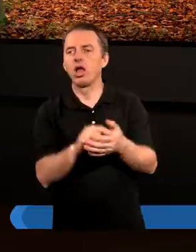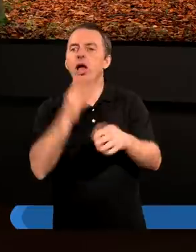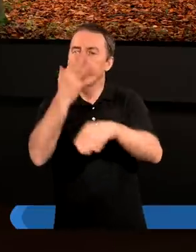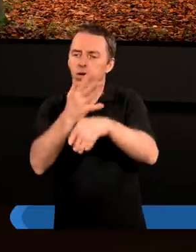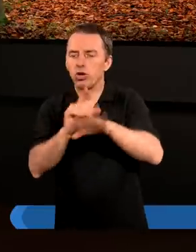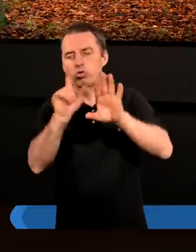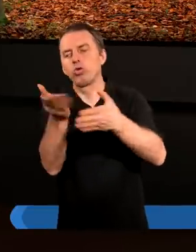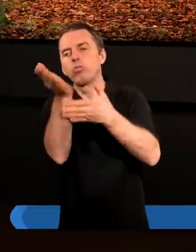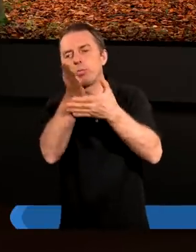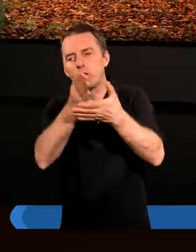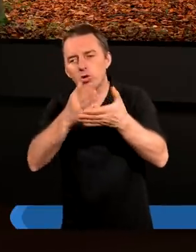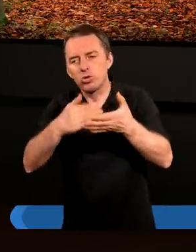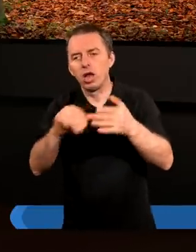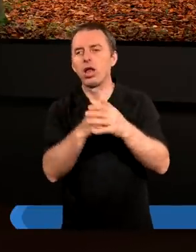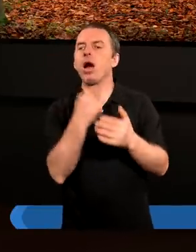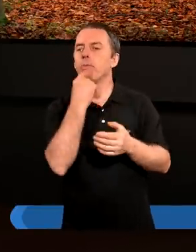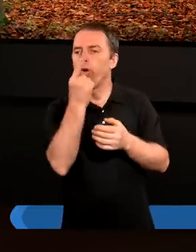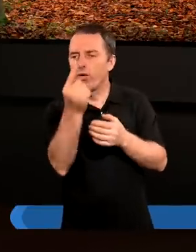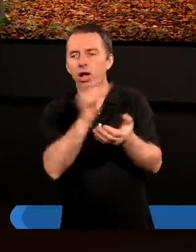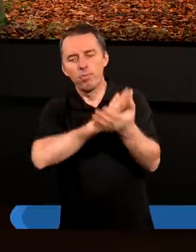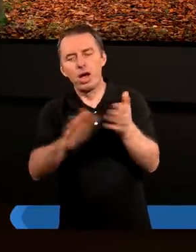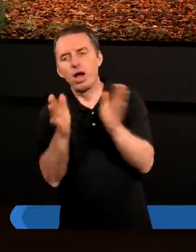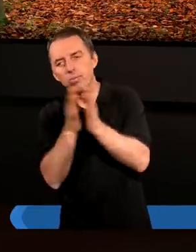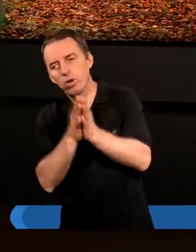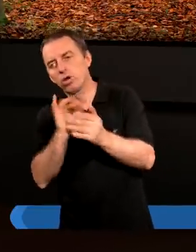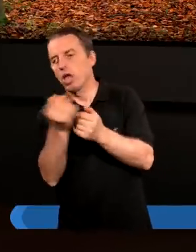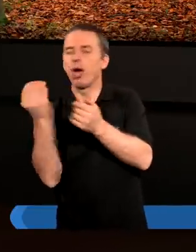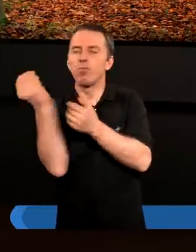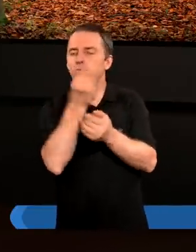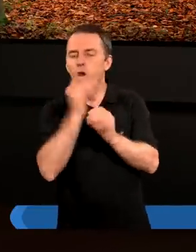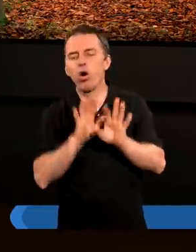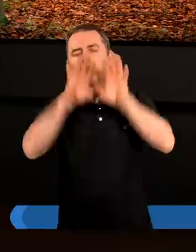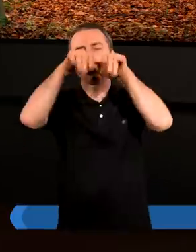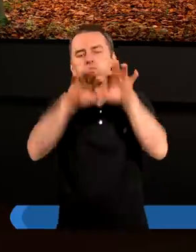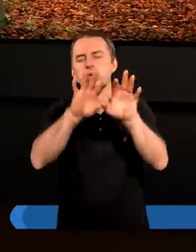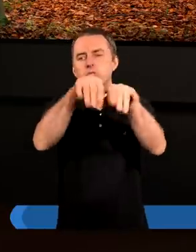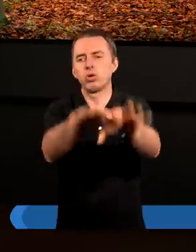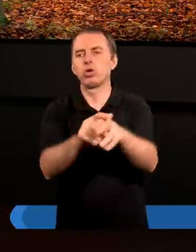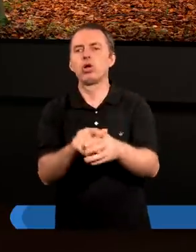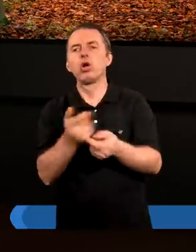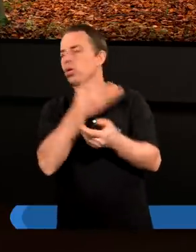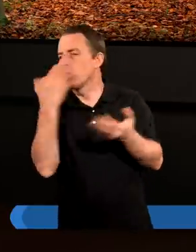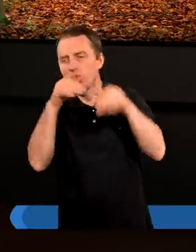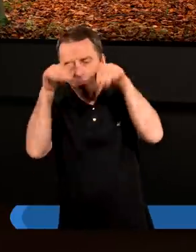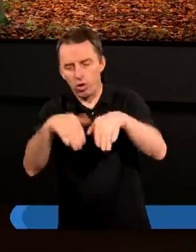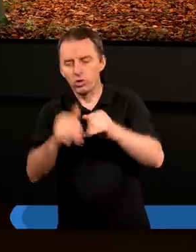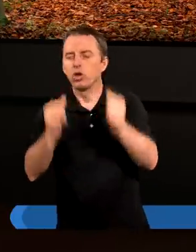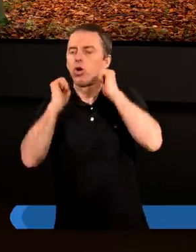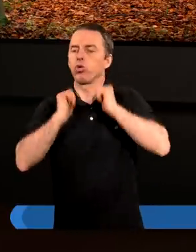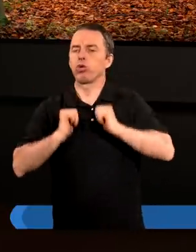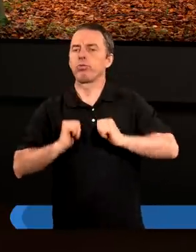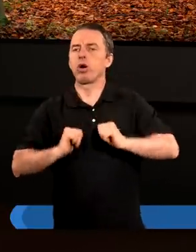57 rozdziale. Powiedział, bezbożni są jak morze wzburzone, które nie może się